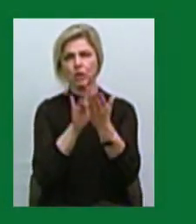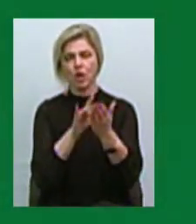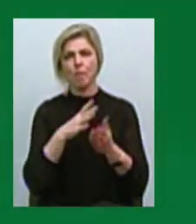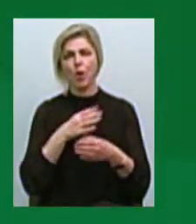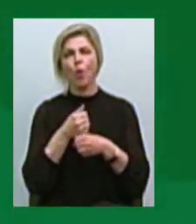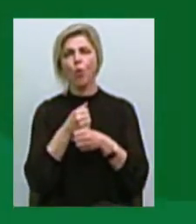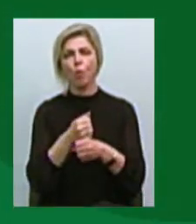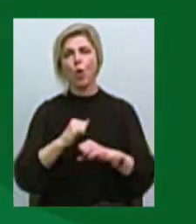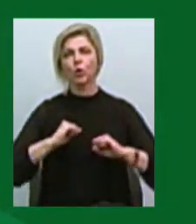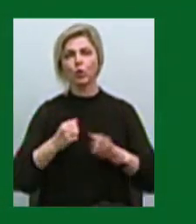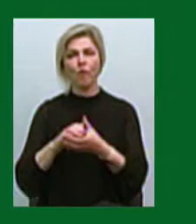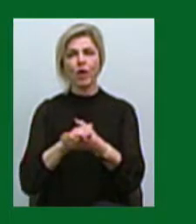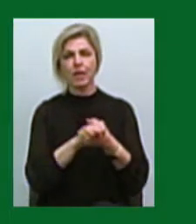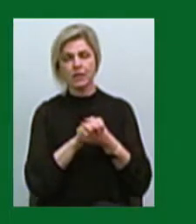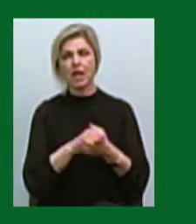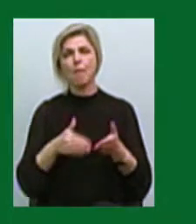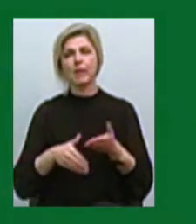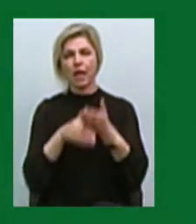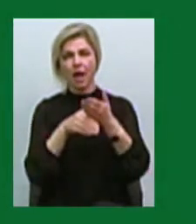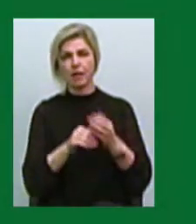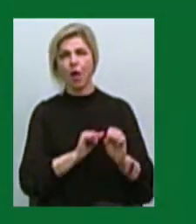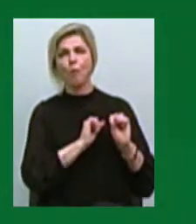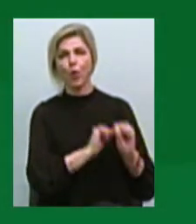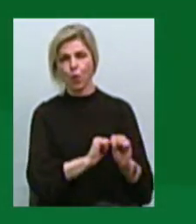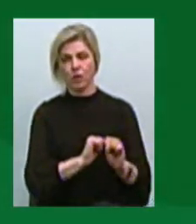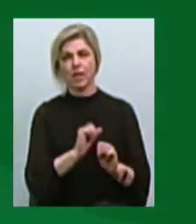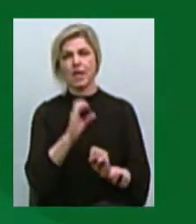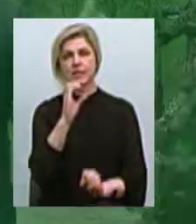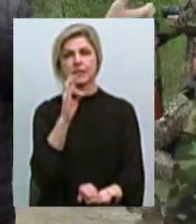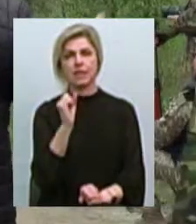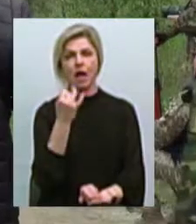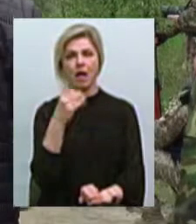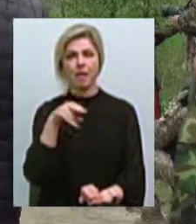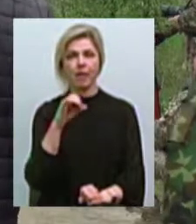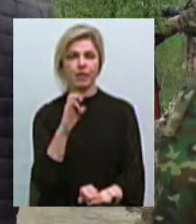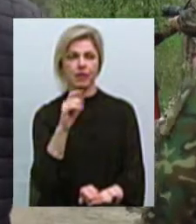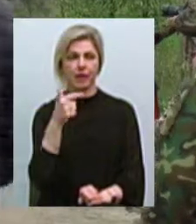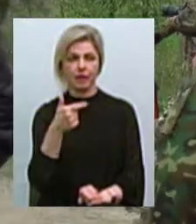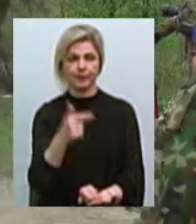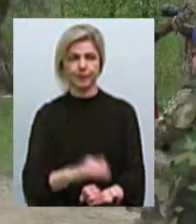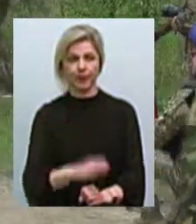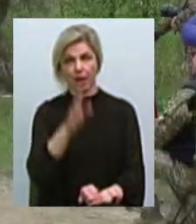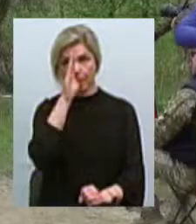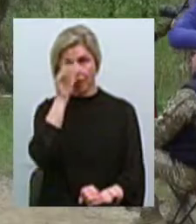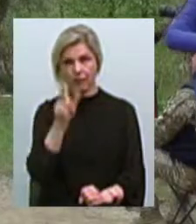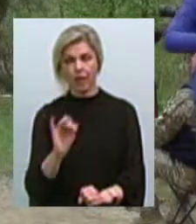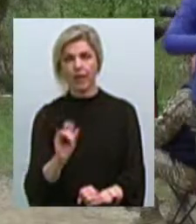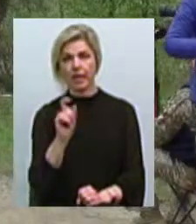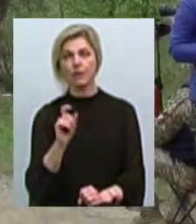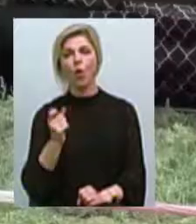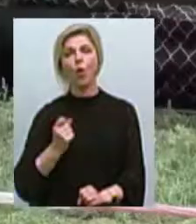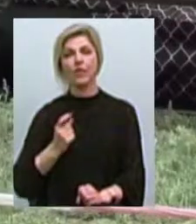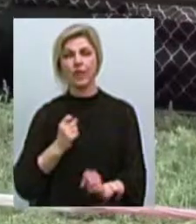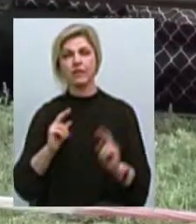Товариства сприяння обороні України зі снайпингу. Ахмєд Валяєв представляє Одеську організацію Федерації